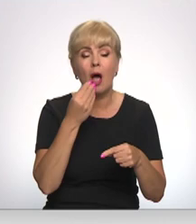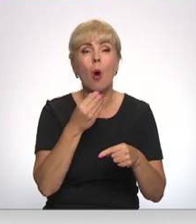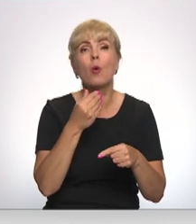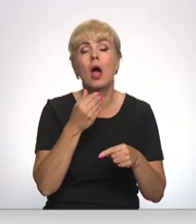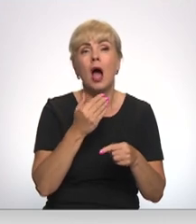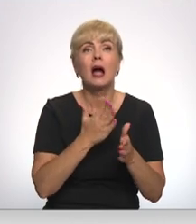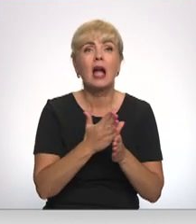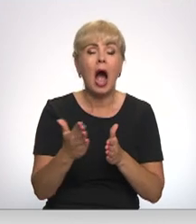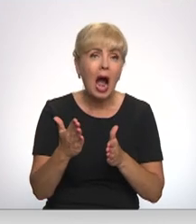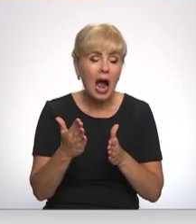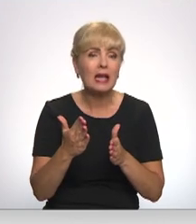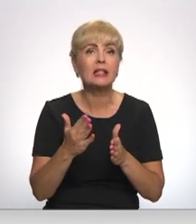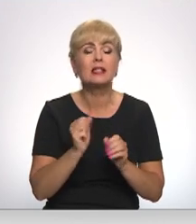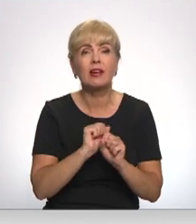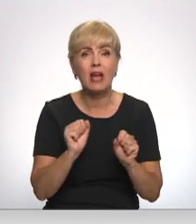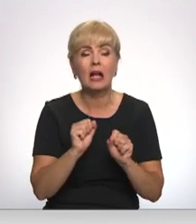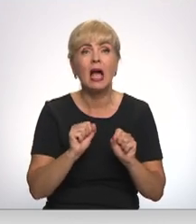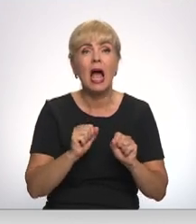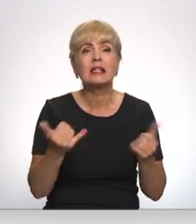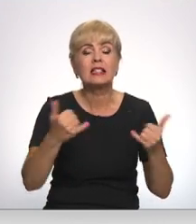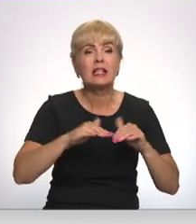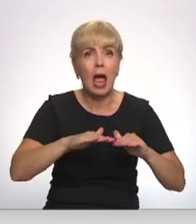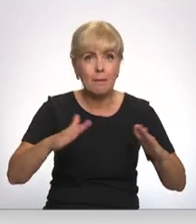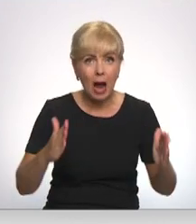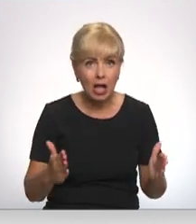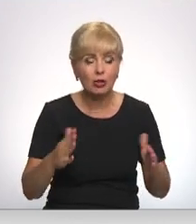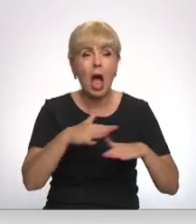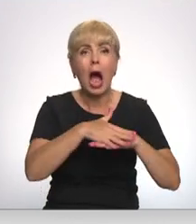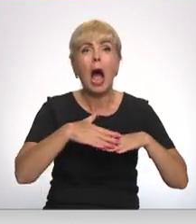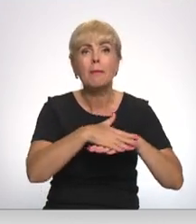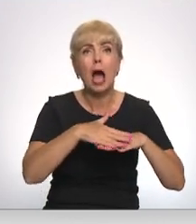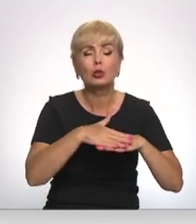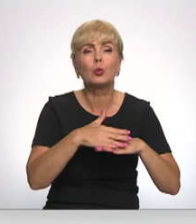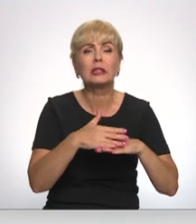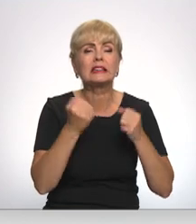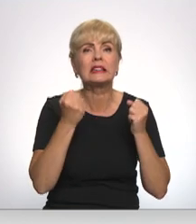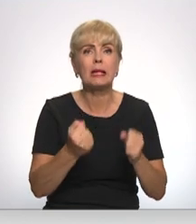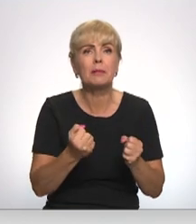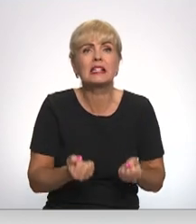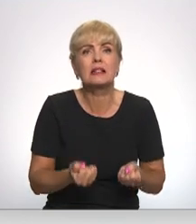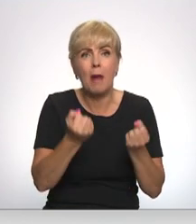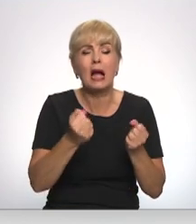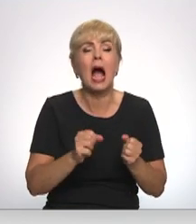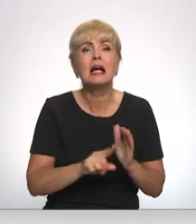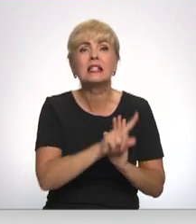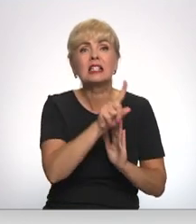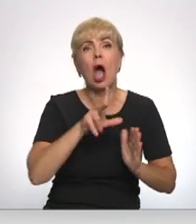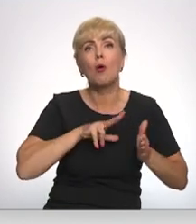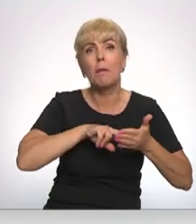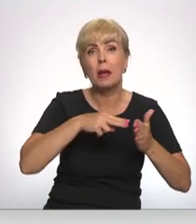raiti, ja cements ir padevies ļoti viegli, tad armatūra ir bijusi nedaudz stiprāka un smagāka, kā tas ticis sākotnēji plānots.